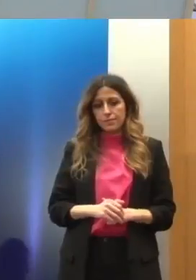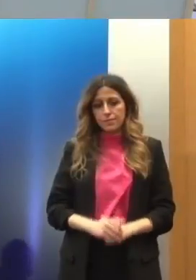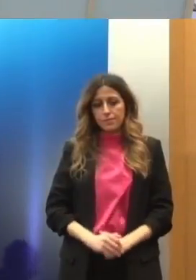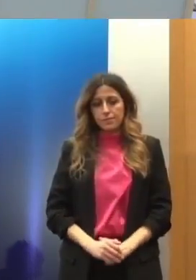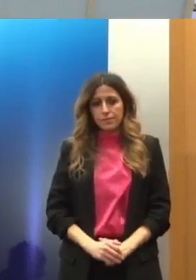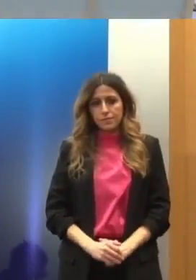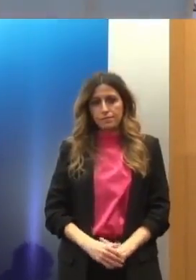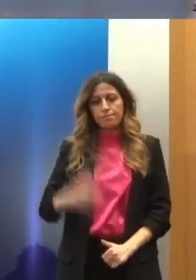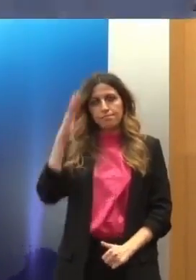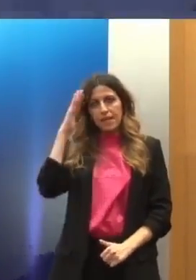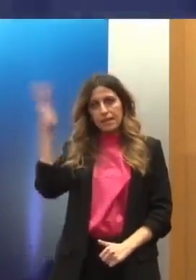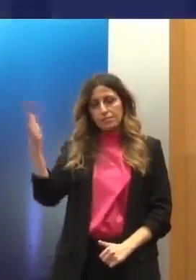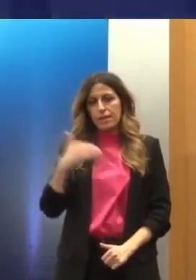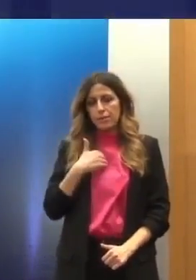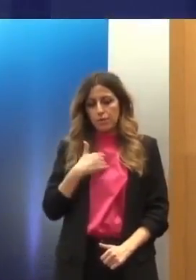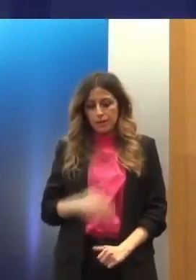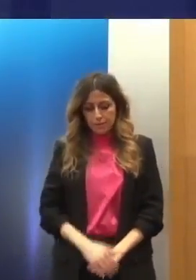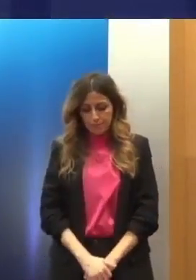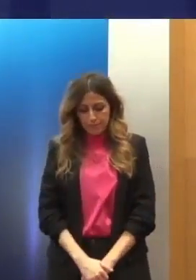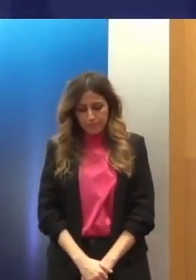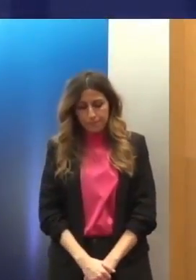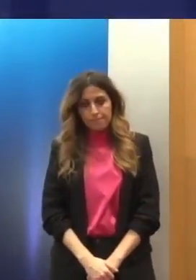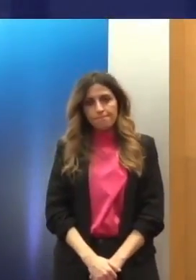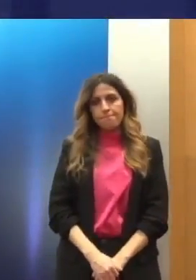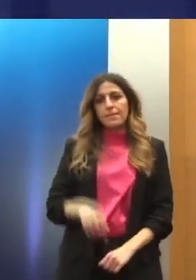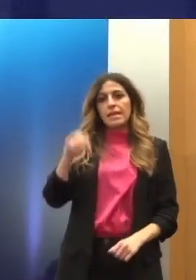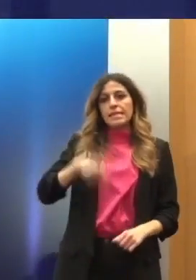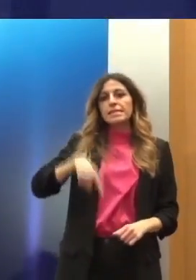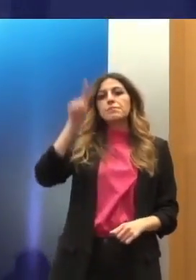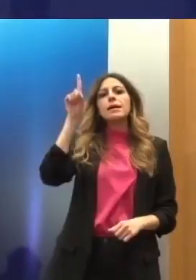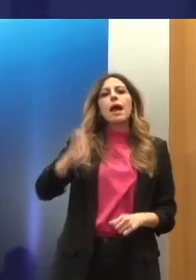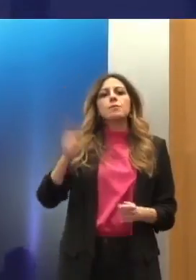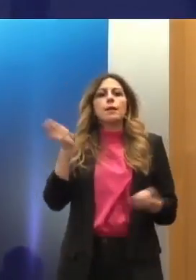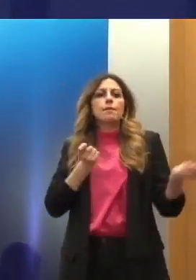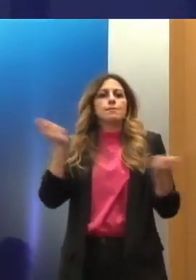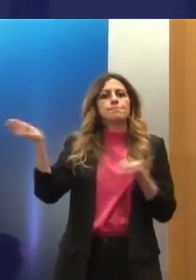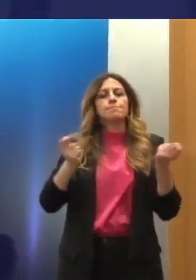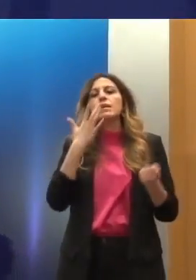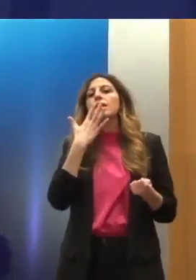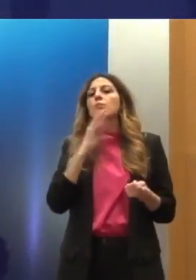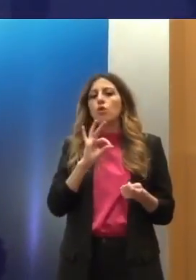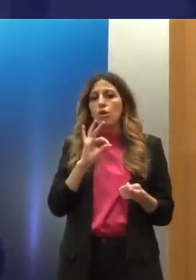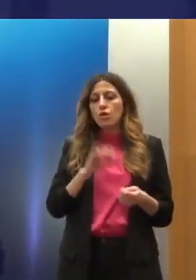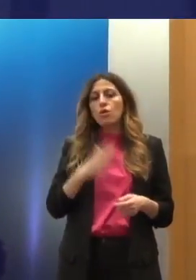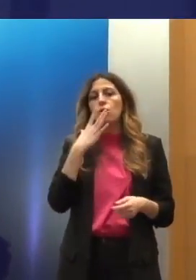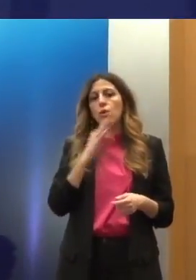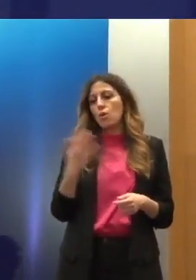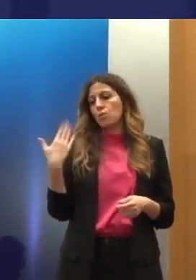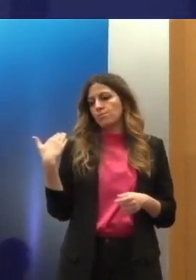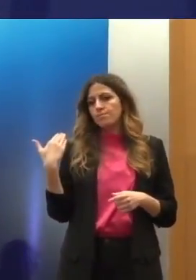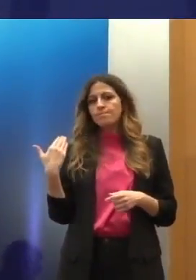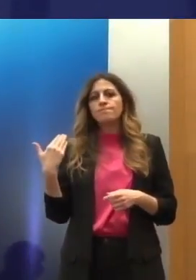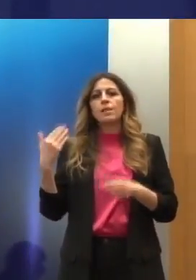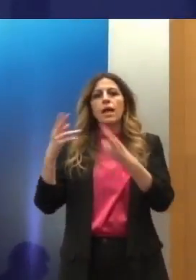Καλησπέρα και από μένα. Αφορμή αυτή της ημερίδας, πράγματι υπήρξε η εξέταση της Ελλάδας από τις